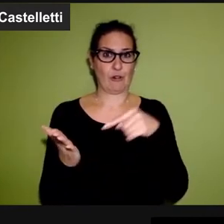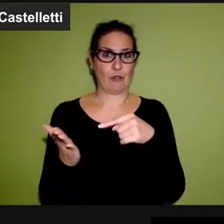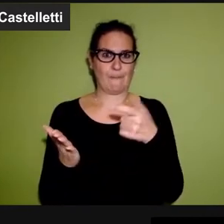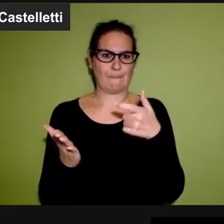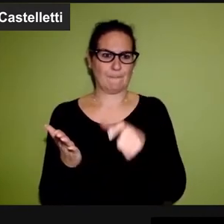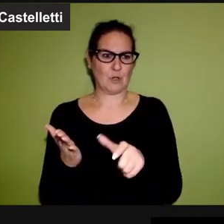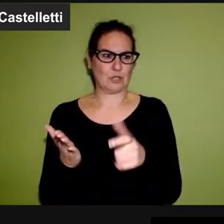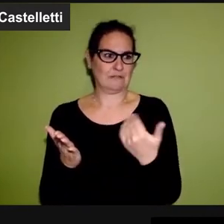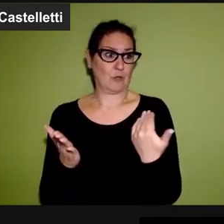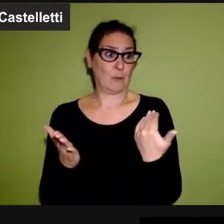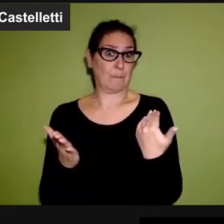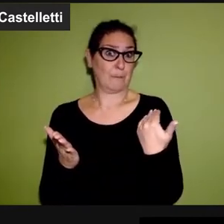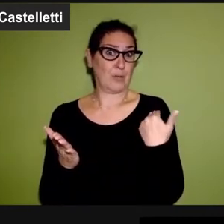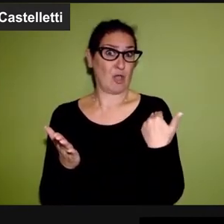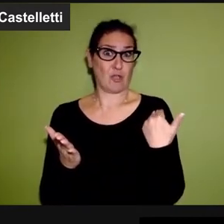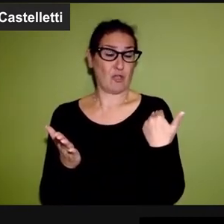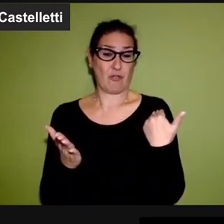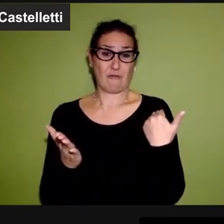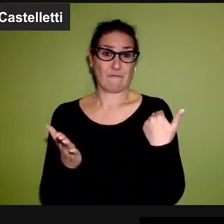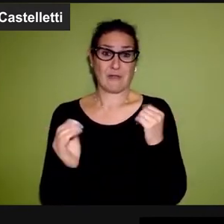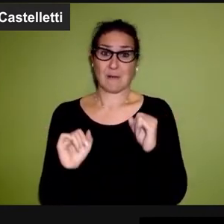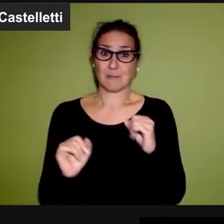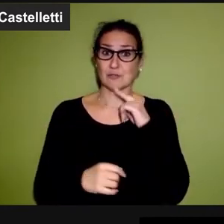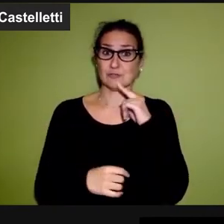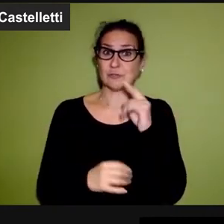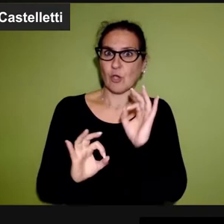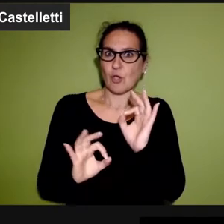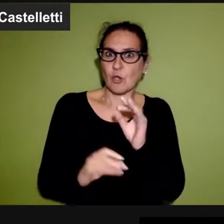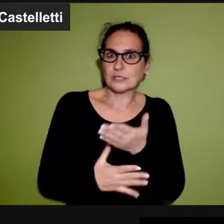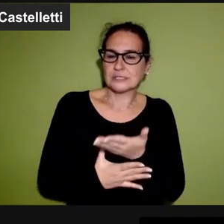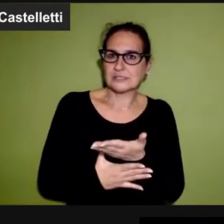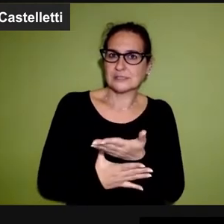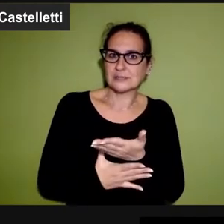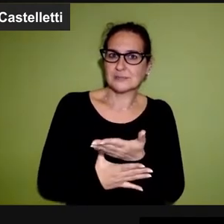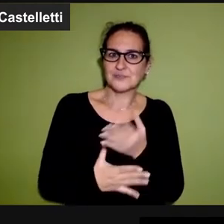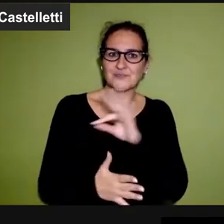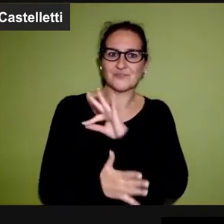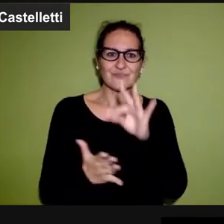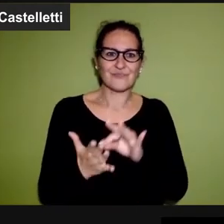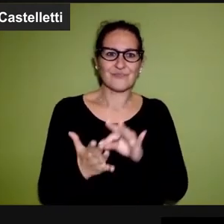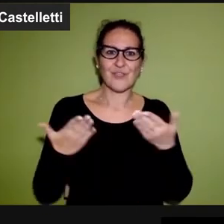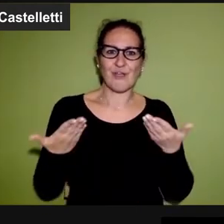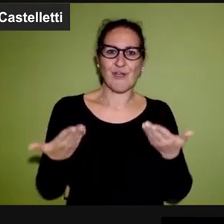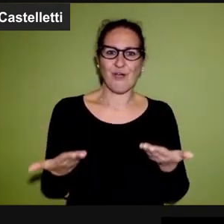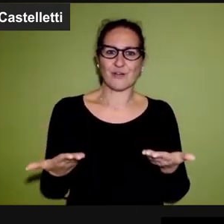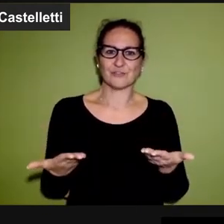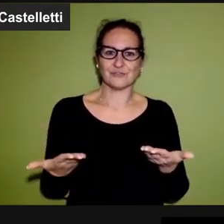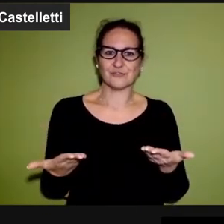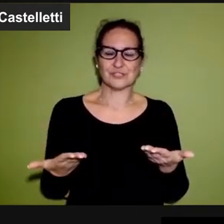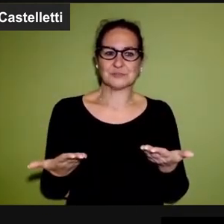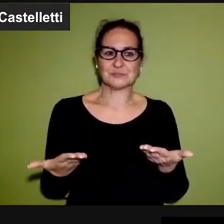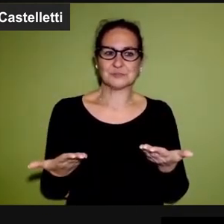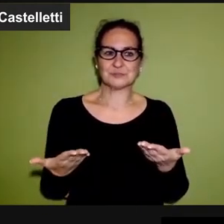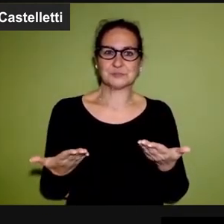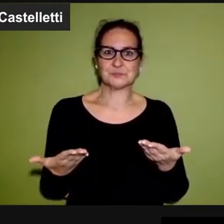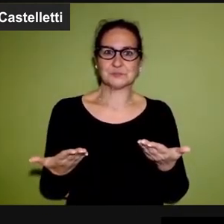al fatto che fino a un recentissimo ieri era così, per dire che oggi